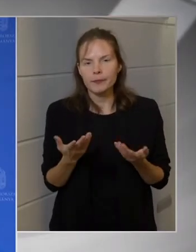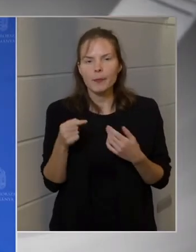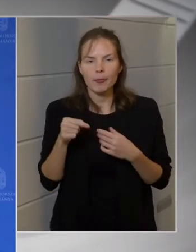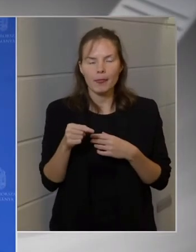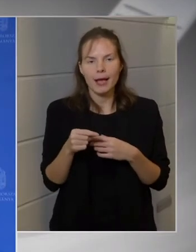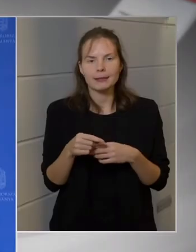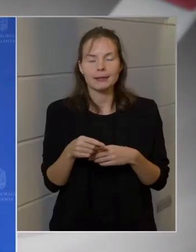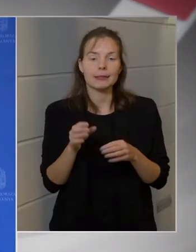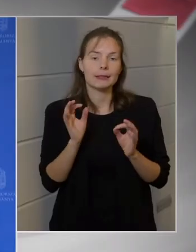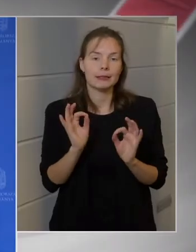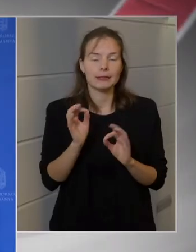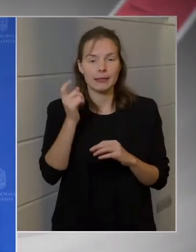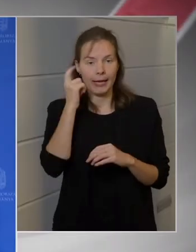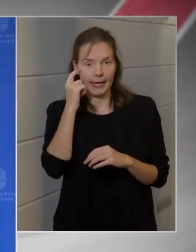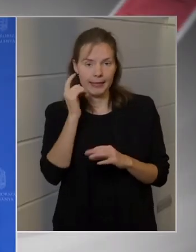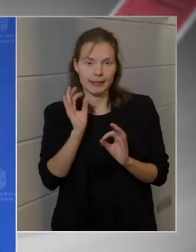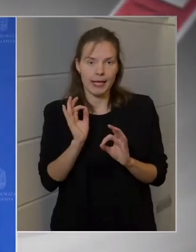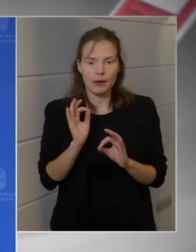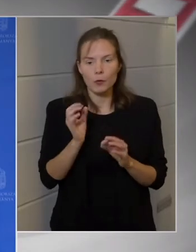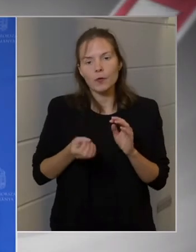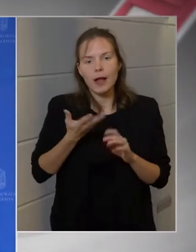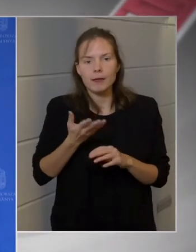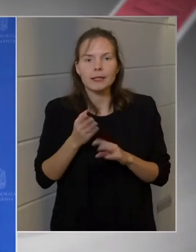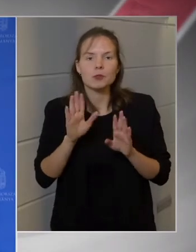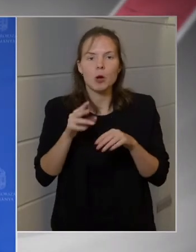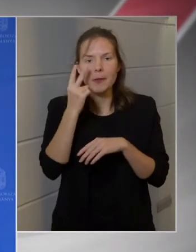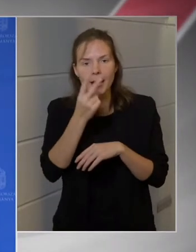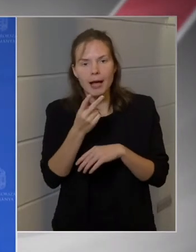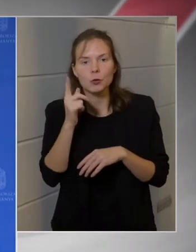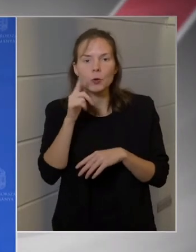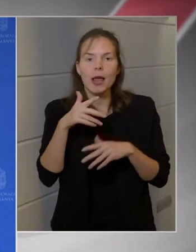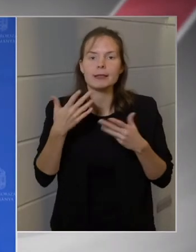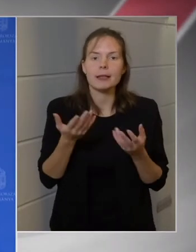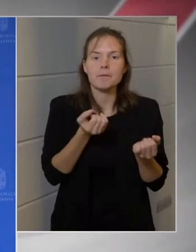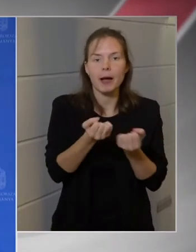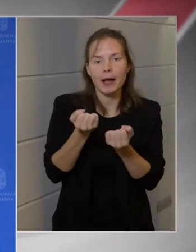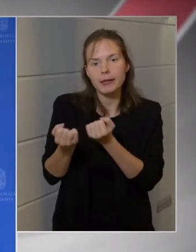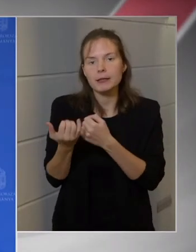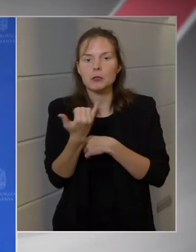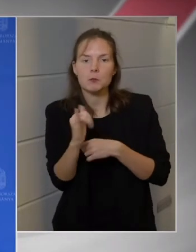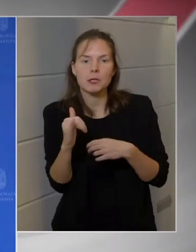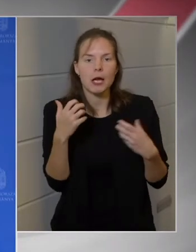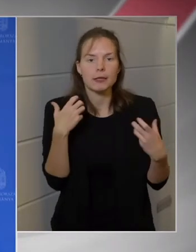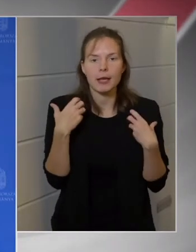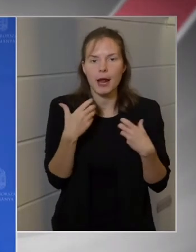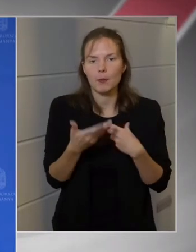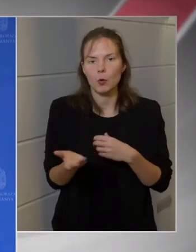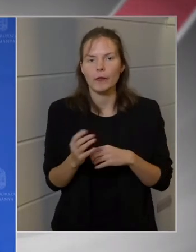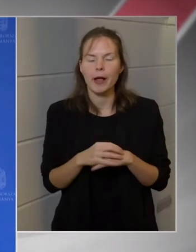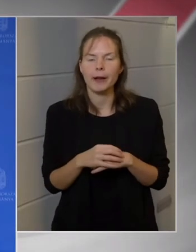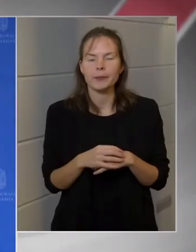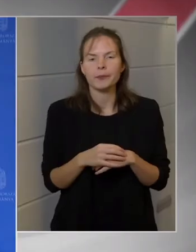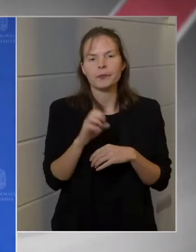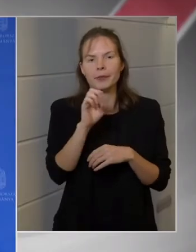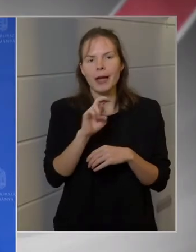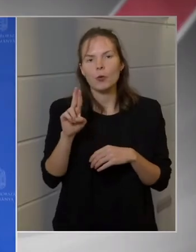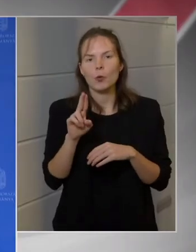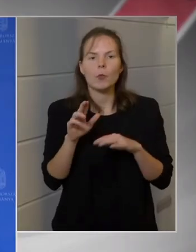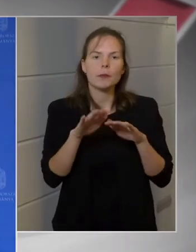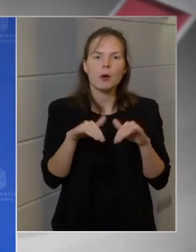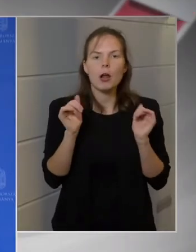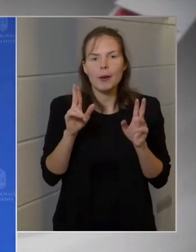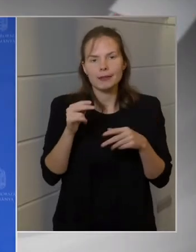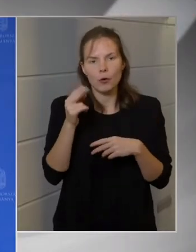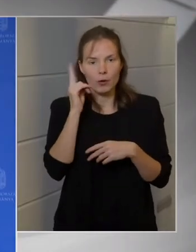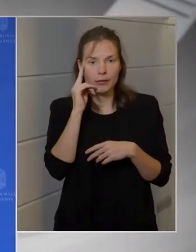észszerű felvetés, meglátjuk, hogy addig megegyezésre tudunk-e jutni minden szereplővel. Miután az Európai Parlamentről ismert a véleményem,